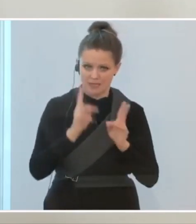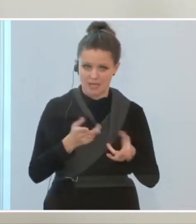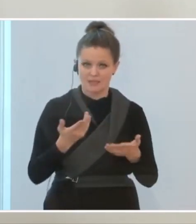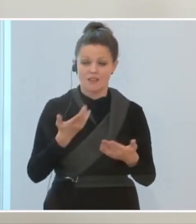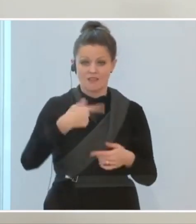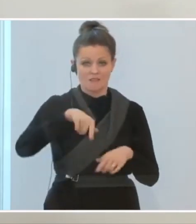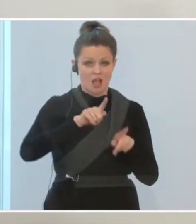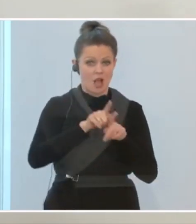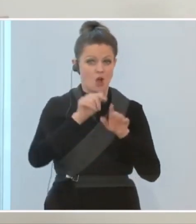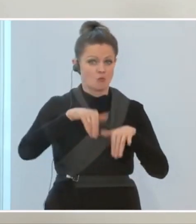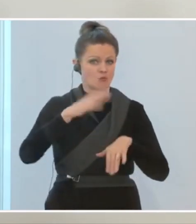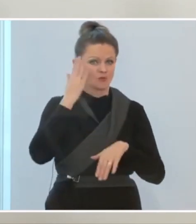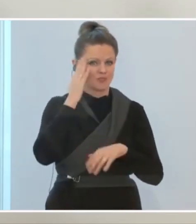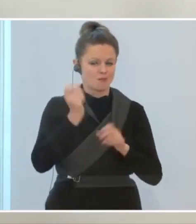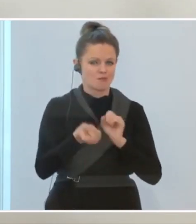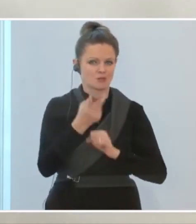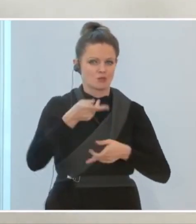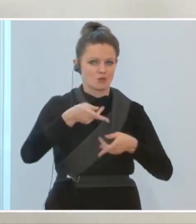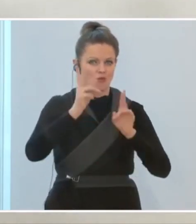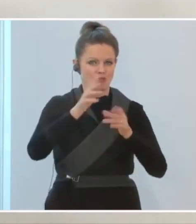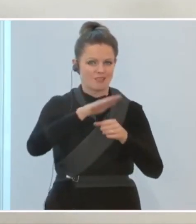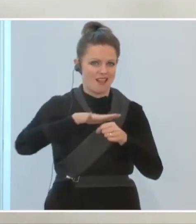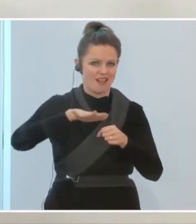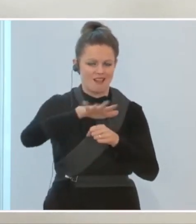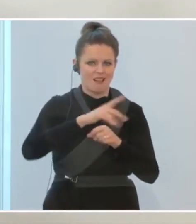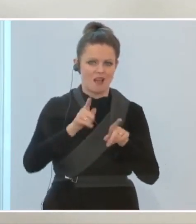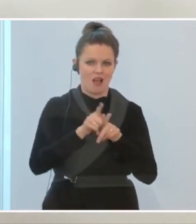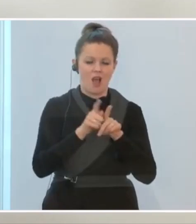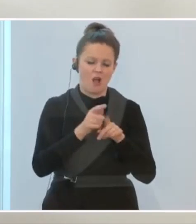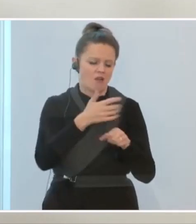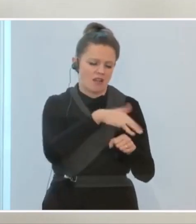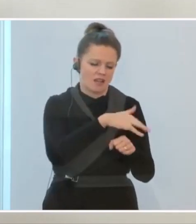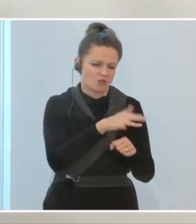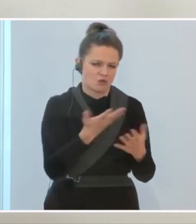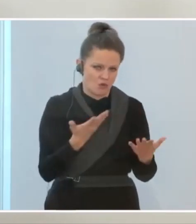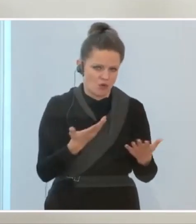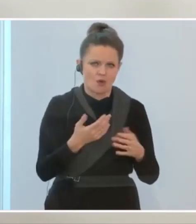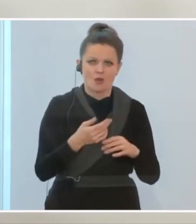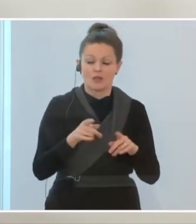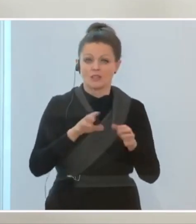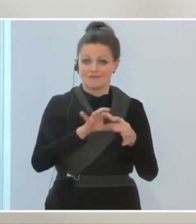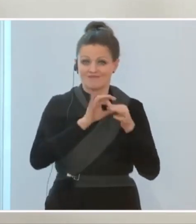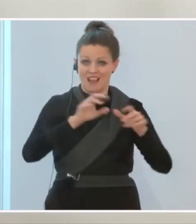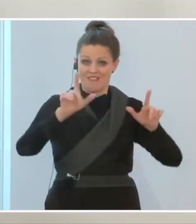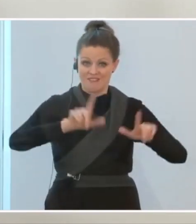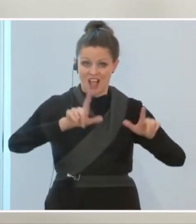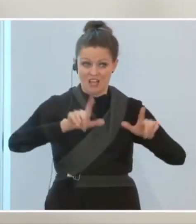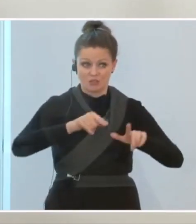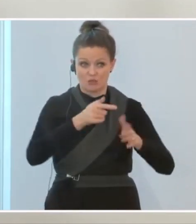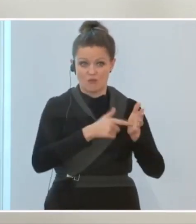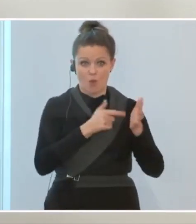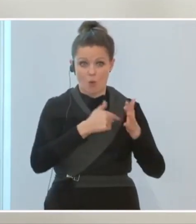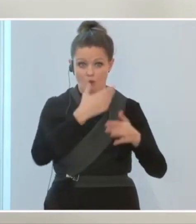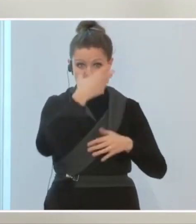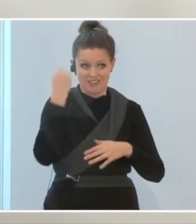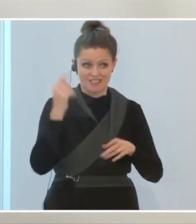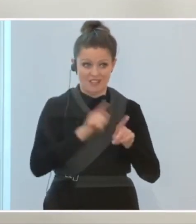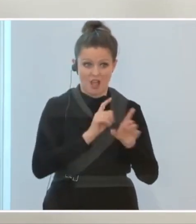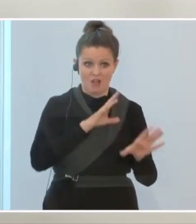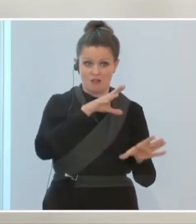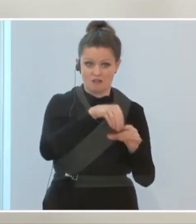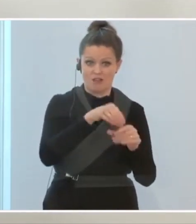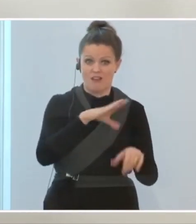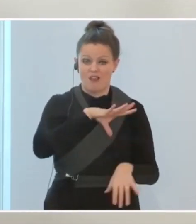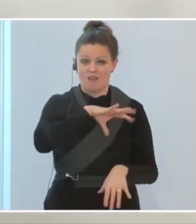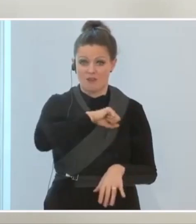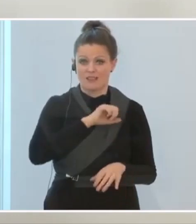wissen, dass gerade in der Hotellerie, da oder dort, natürlich auch in der Gastro, auch bei Veranstaltungen, die werden ja oft vergessen, die kommen ja auch in diesen Vorteil,